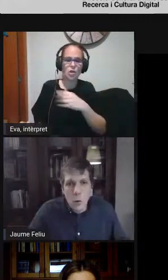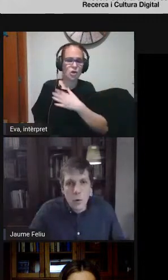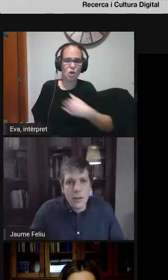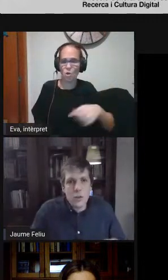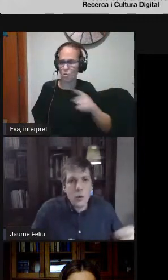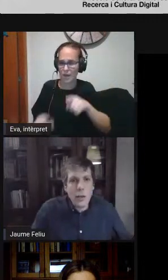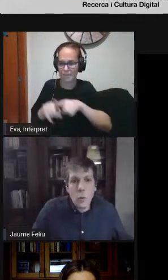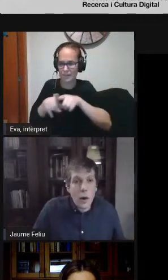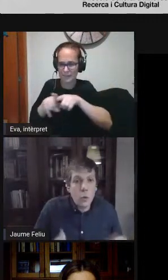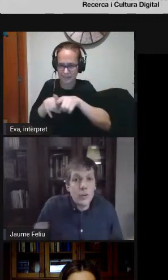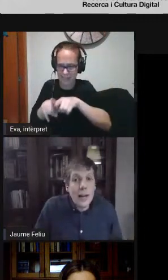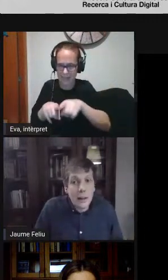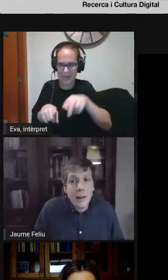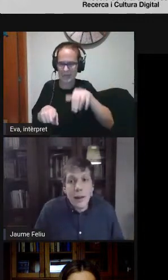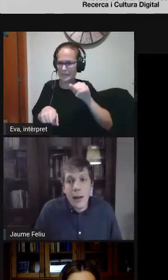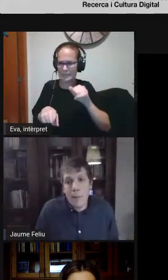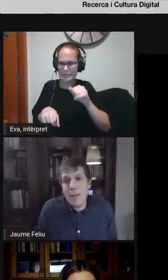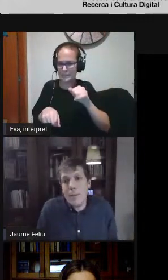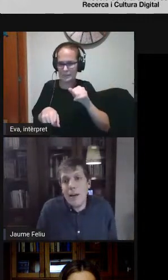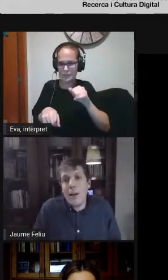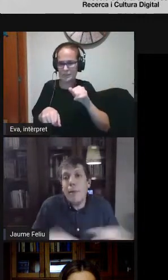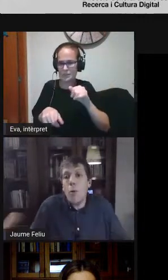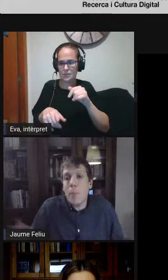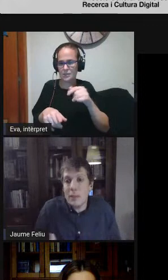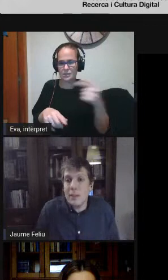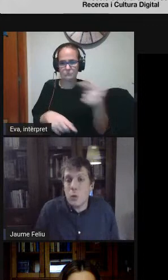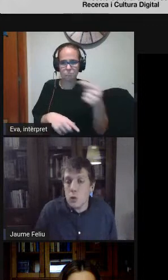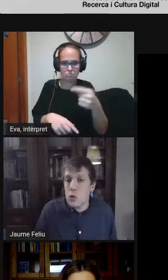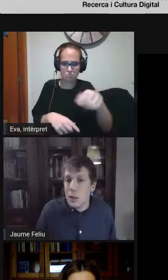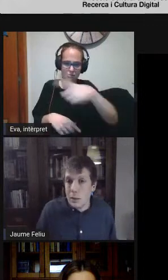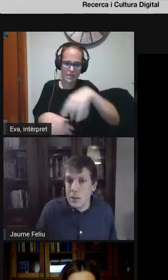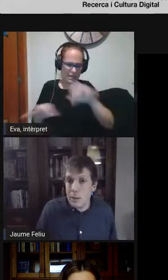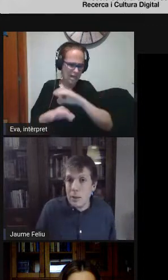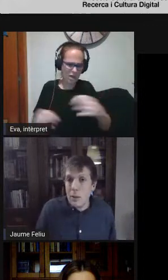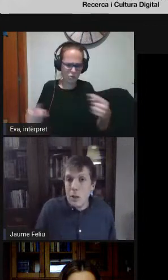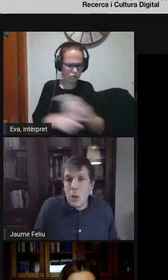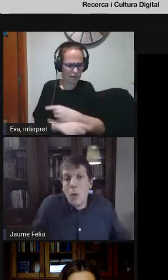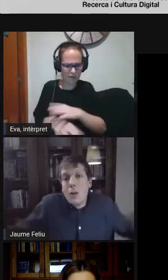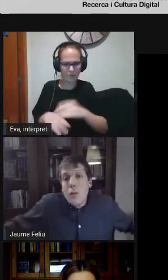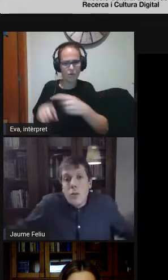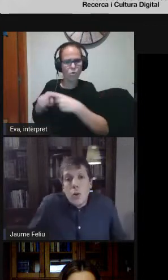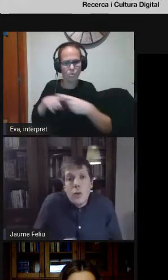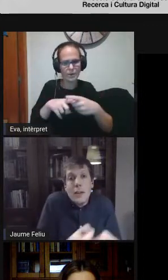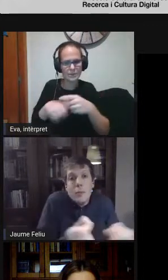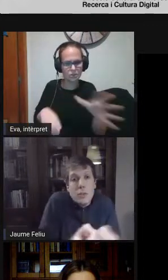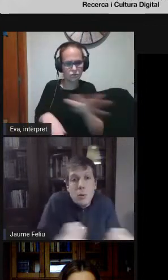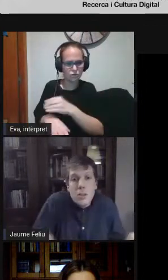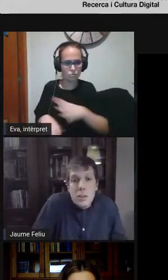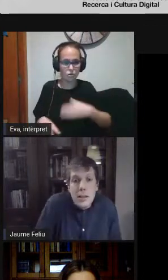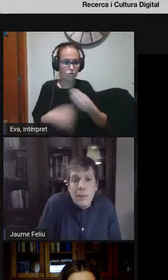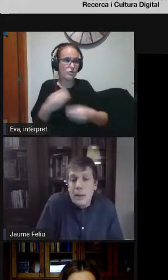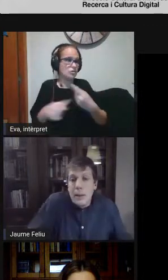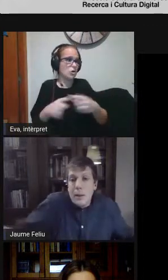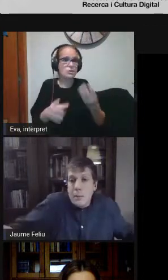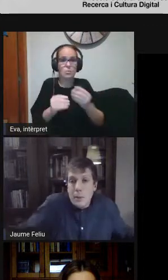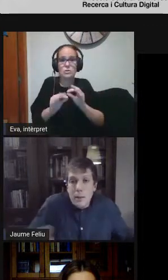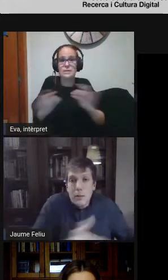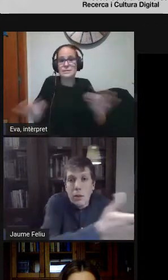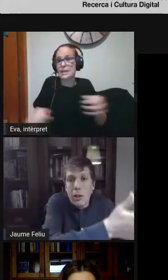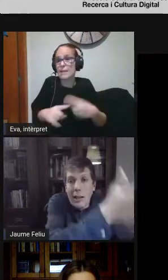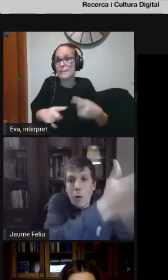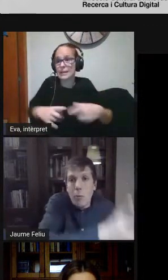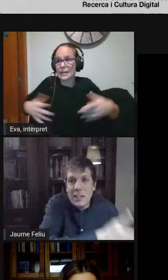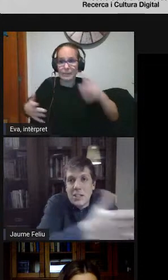criticar ningú ni destruir ningú al contrari amb l'ànim de anem a compartir entre tots nosaltres igual jo faig una coseta que és molt senzilla perquè